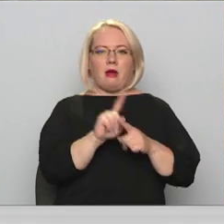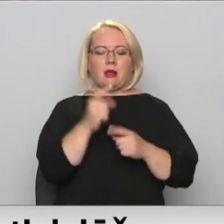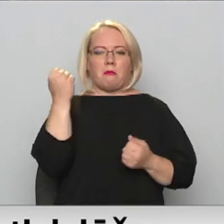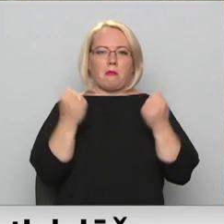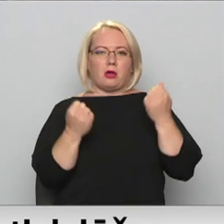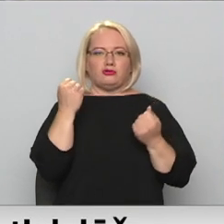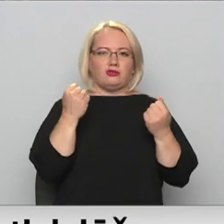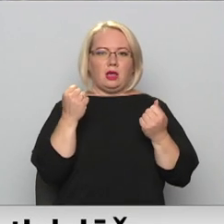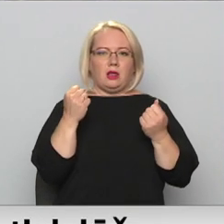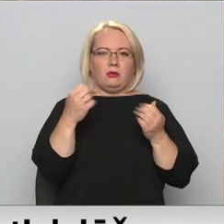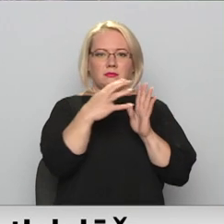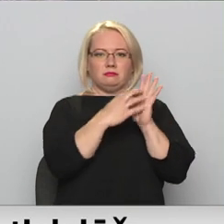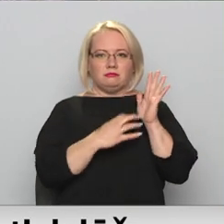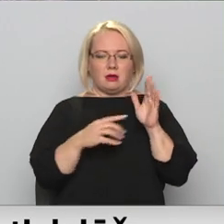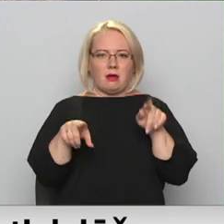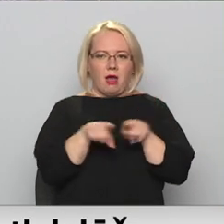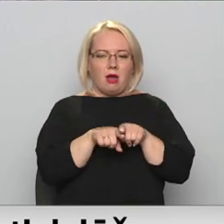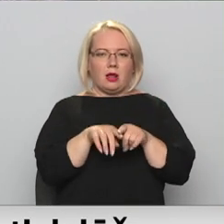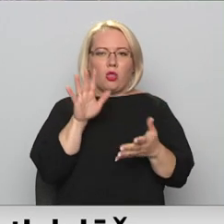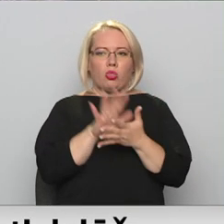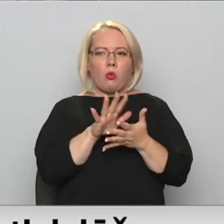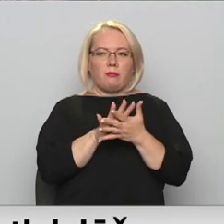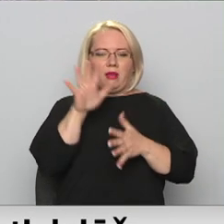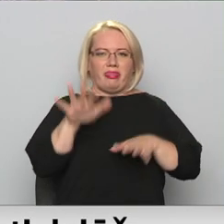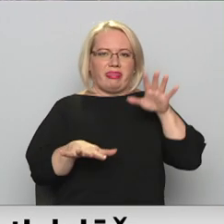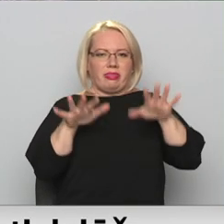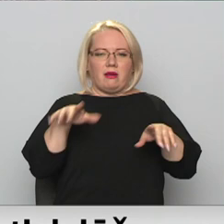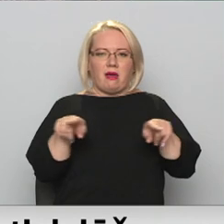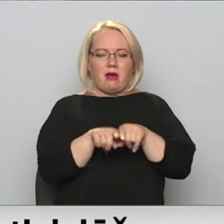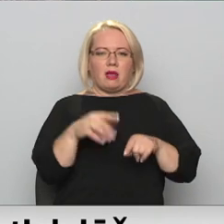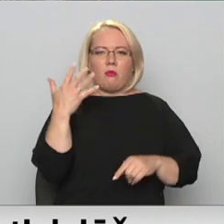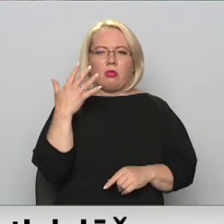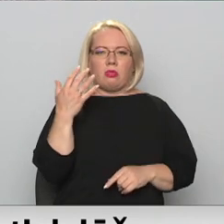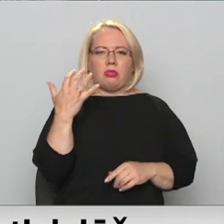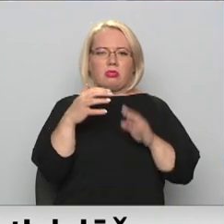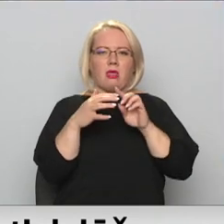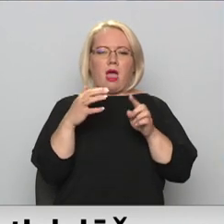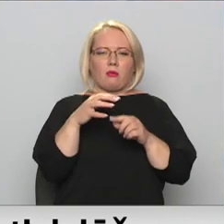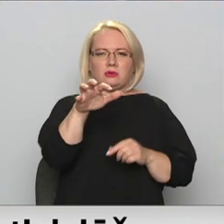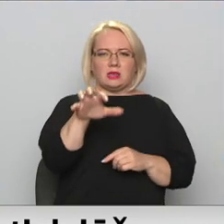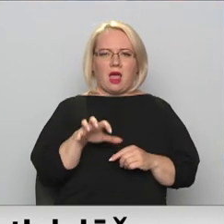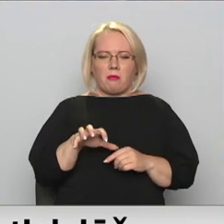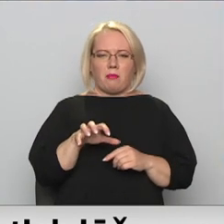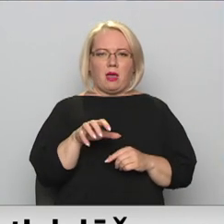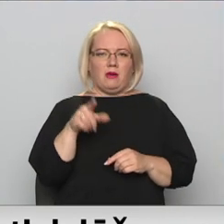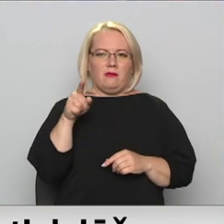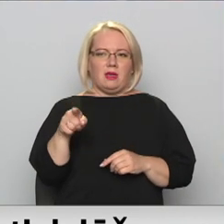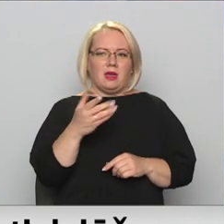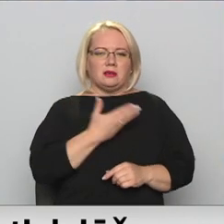saskādējuši mašīnu ar dubļiem un arī nagu skrāpējumu uz kapotu. Viņiem dzīvokas valkā,